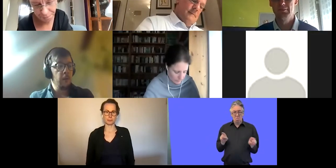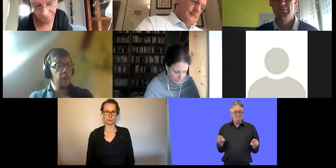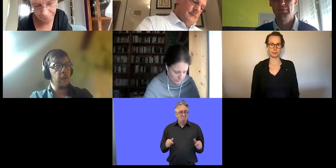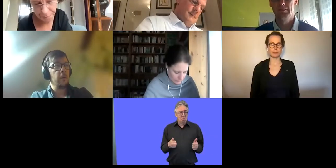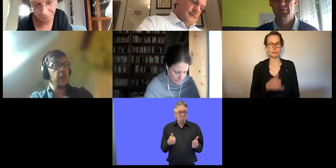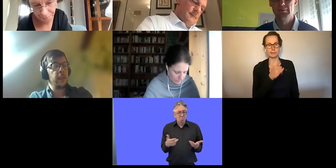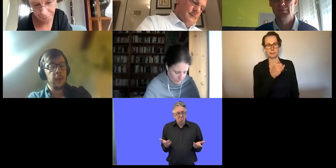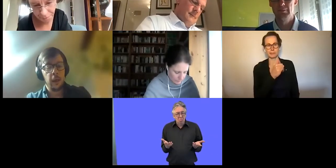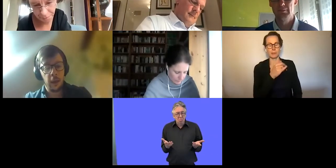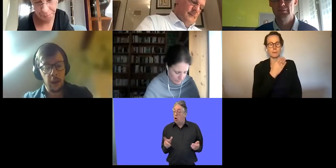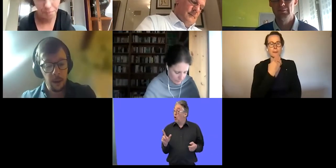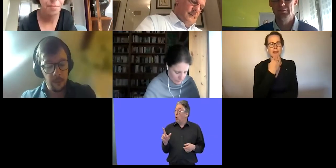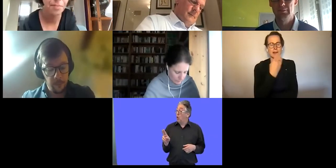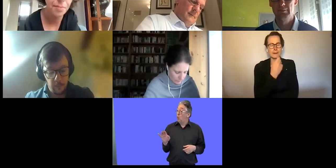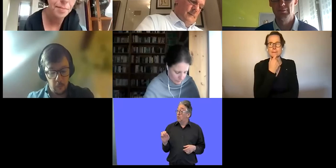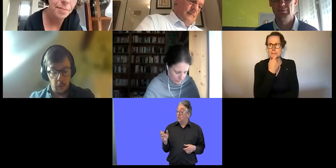Thank you. Thank you, Katrin.